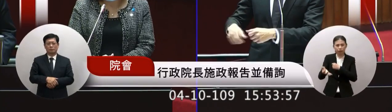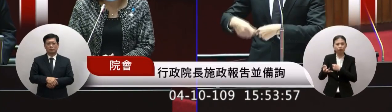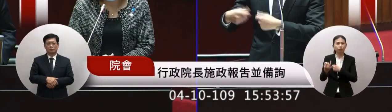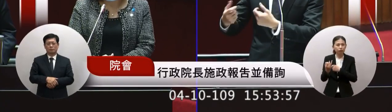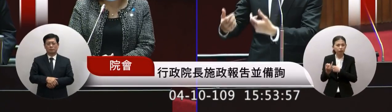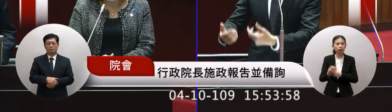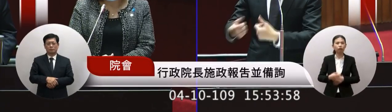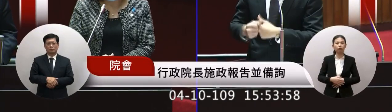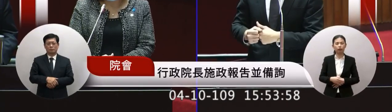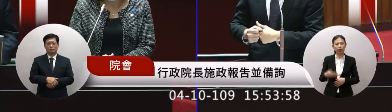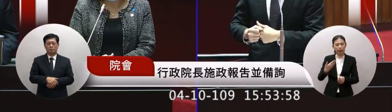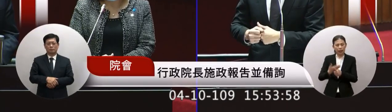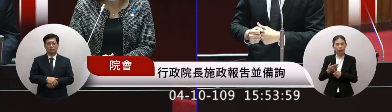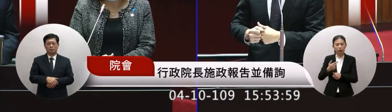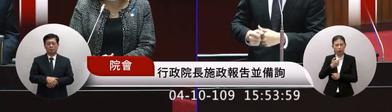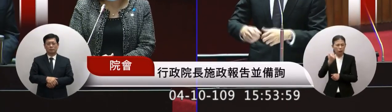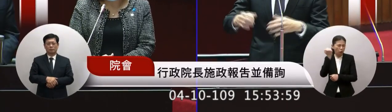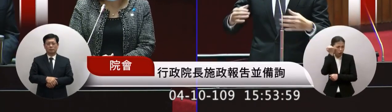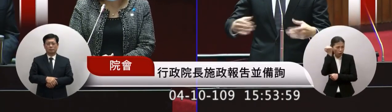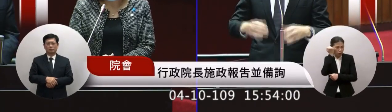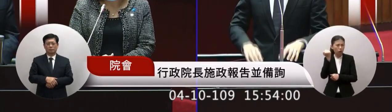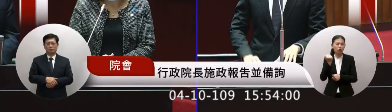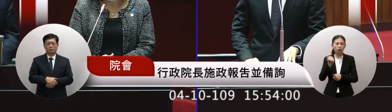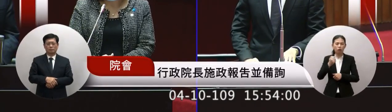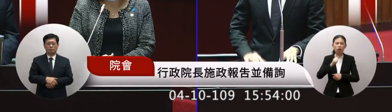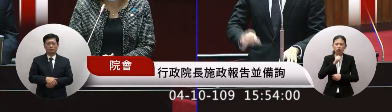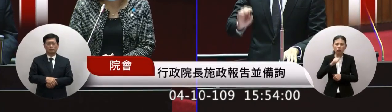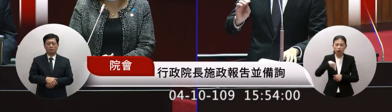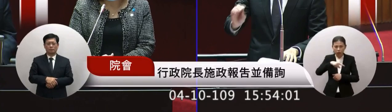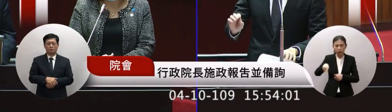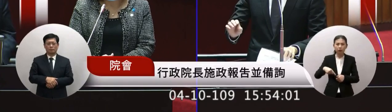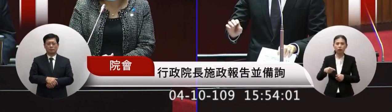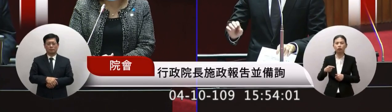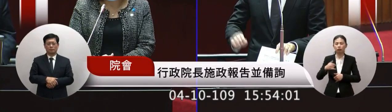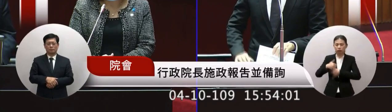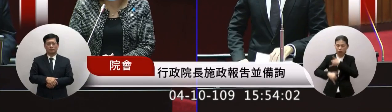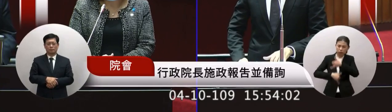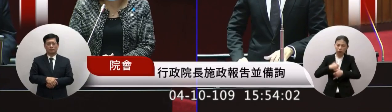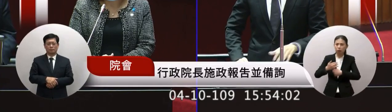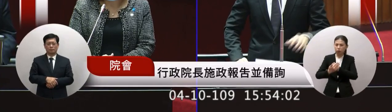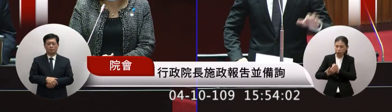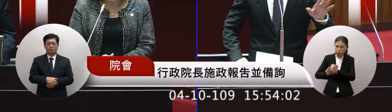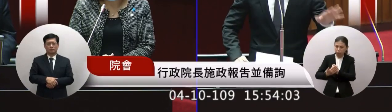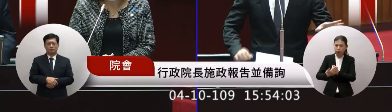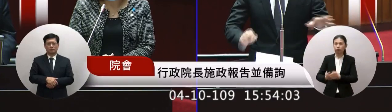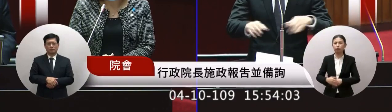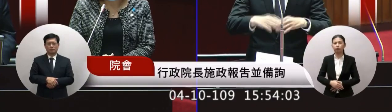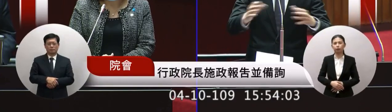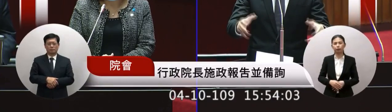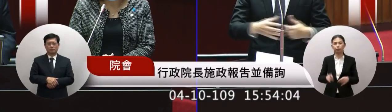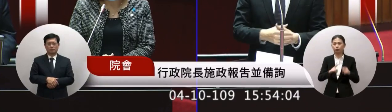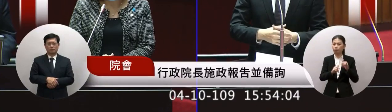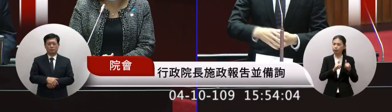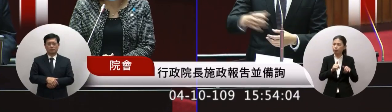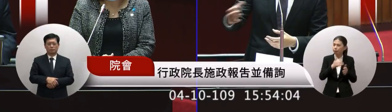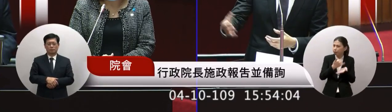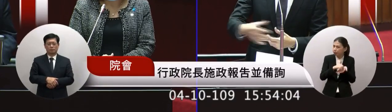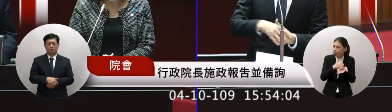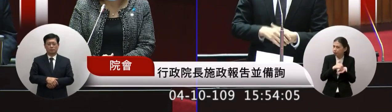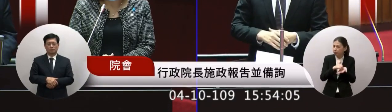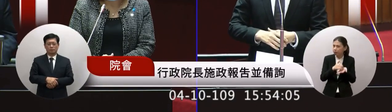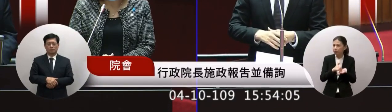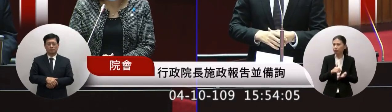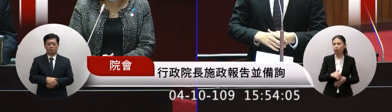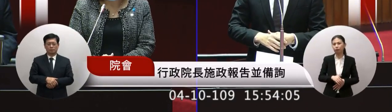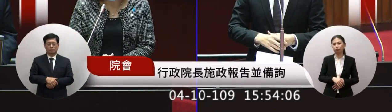障可以讓這最困難的勞工一定年老的時候有一個最多的障去埠有的民間在計算其實這也